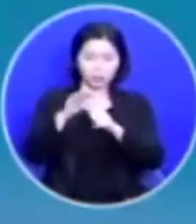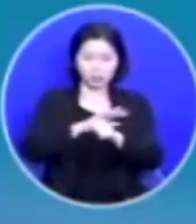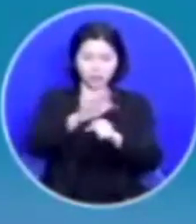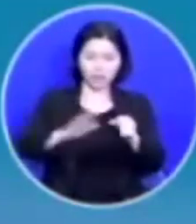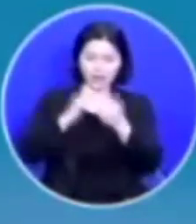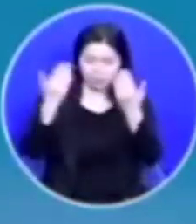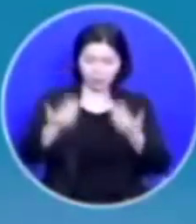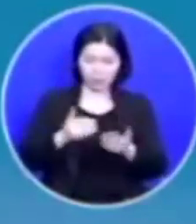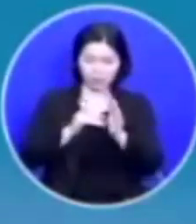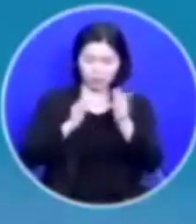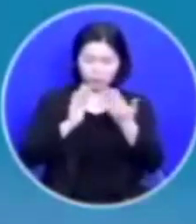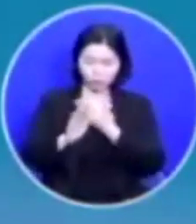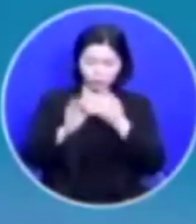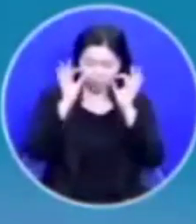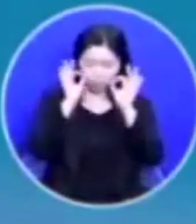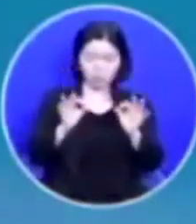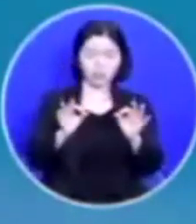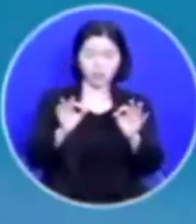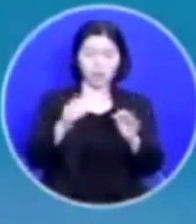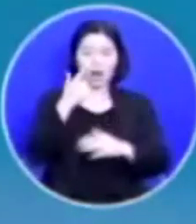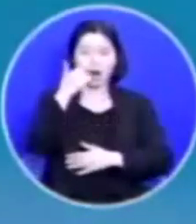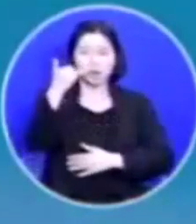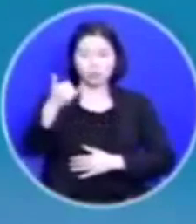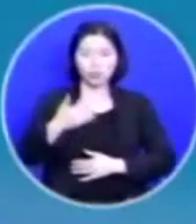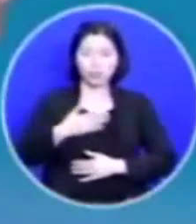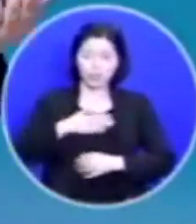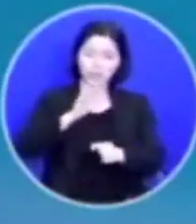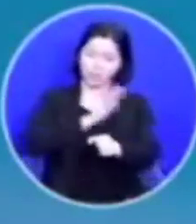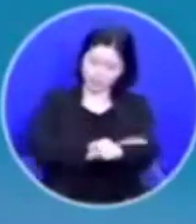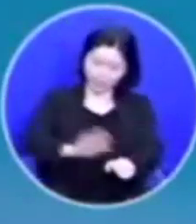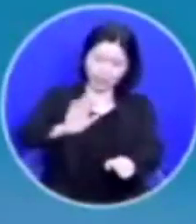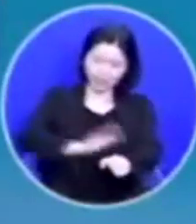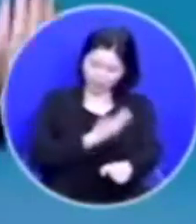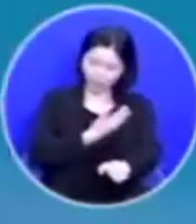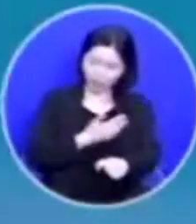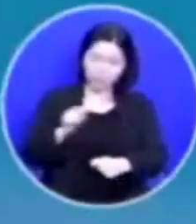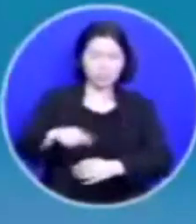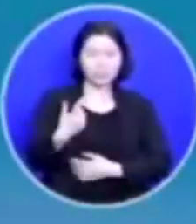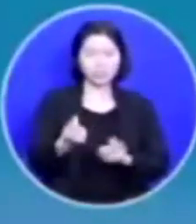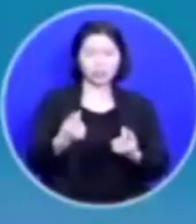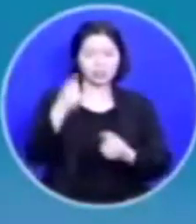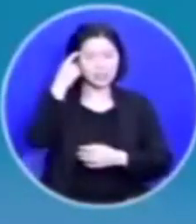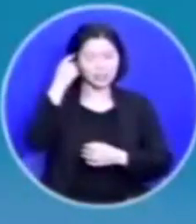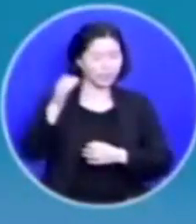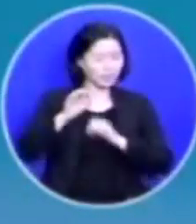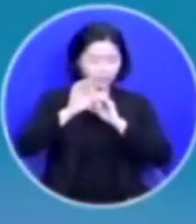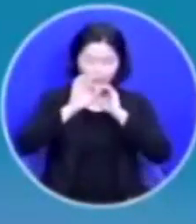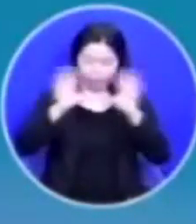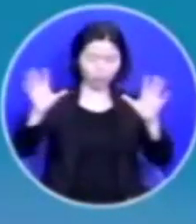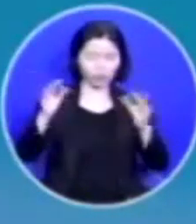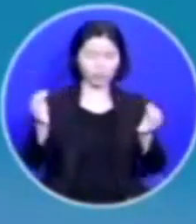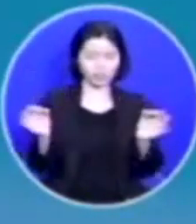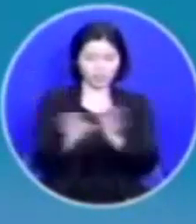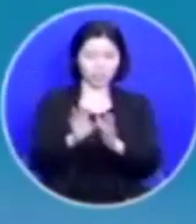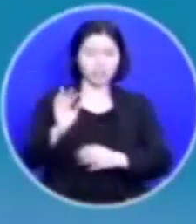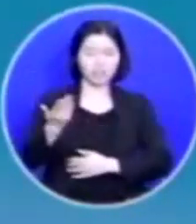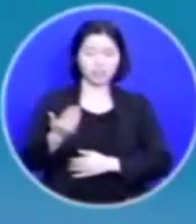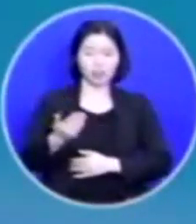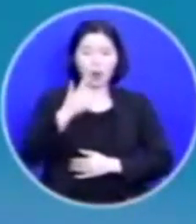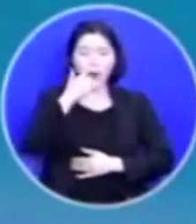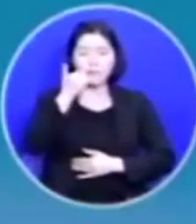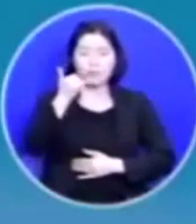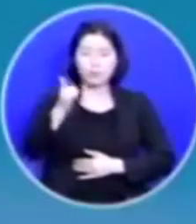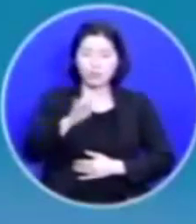부모님이 나에게 잘해 줬냐 못해 줬냐 이런 생각이 이제는 다 없어지는 것입니다 부모님을